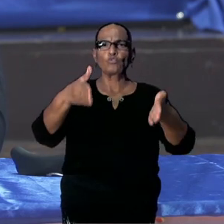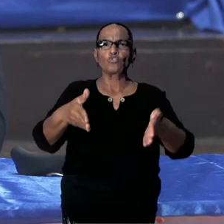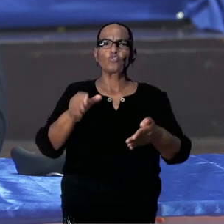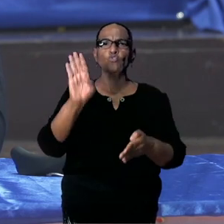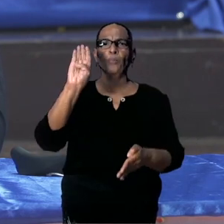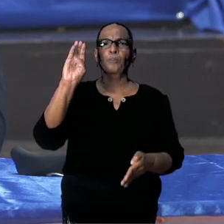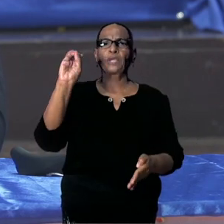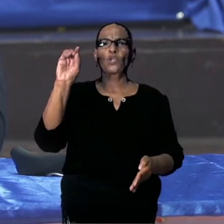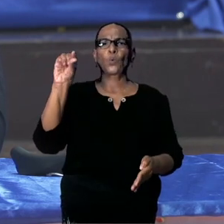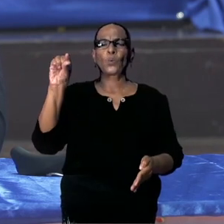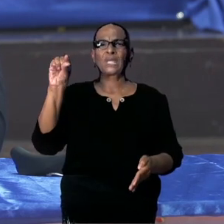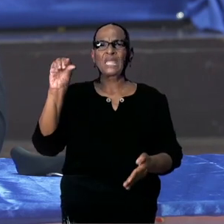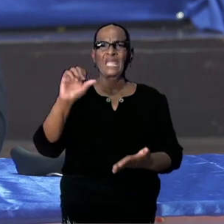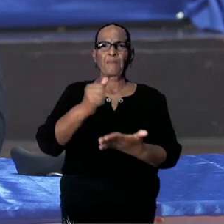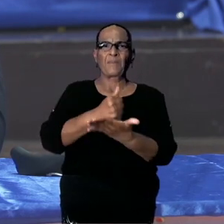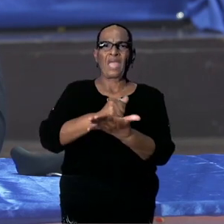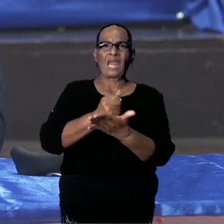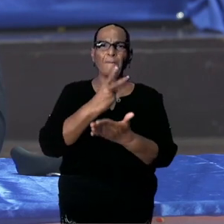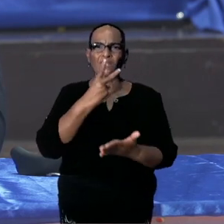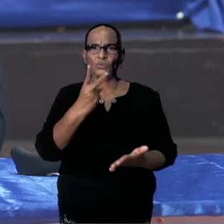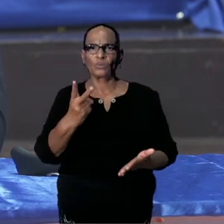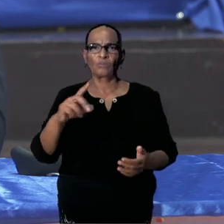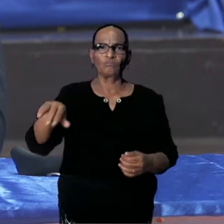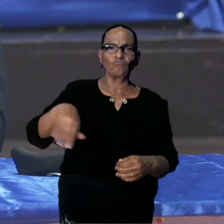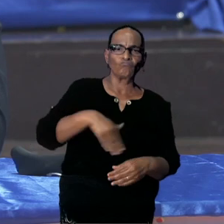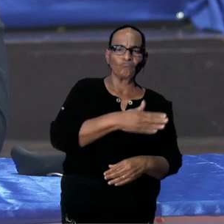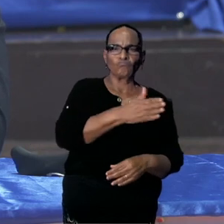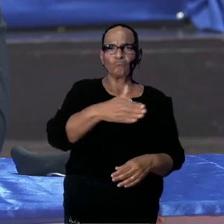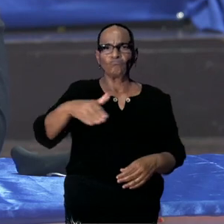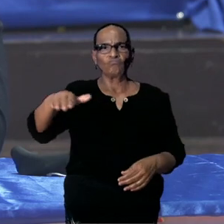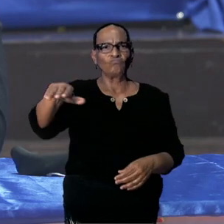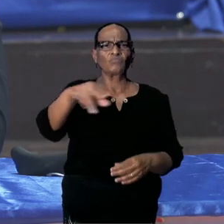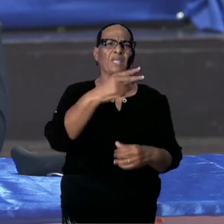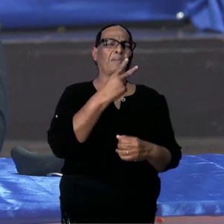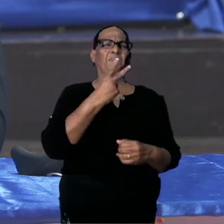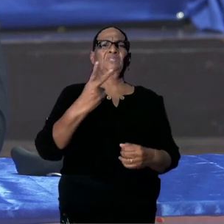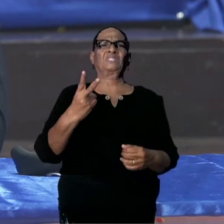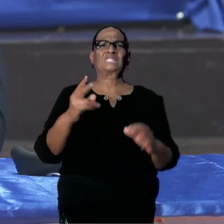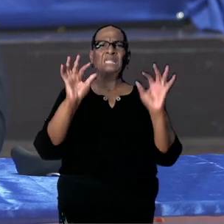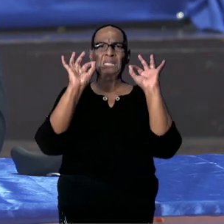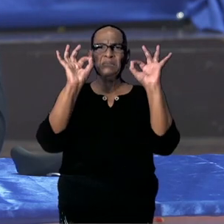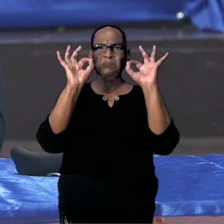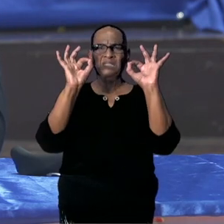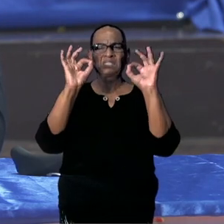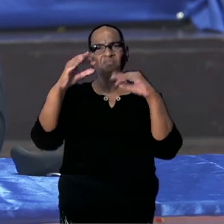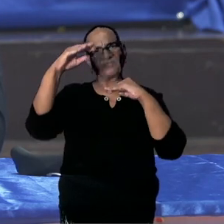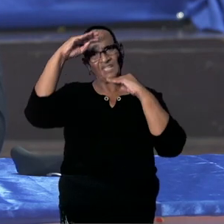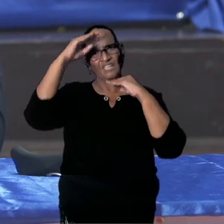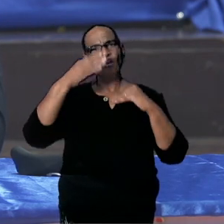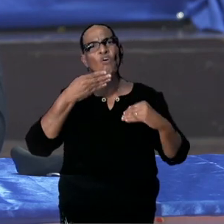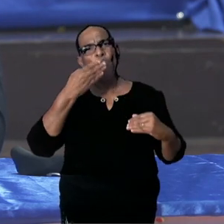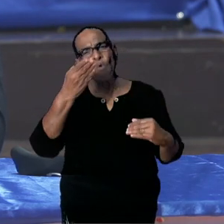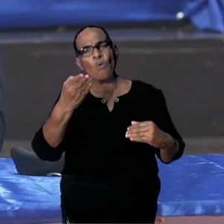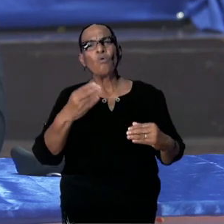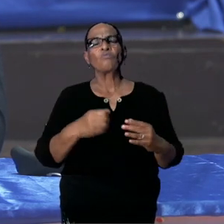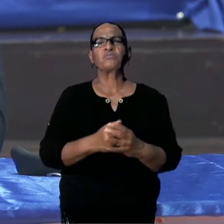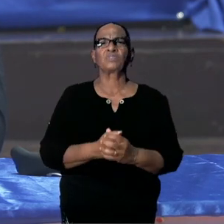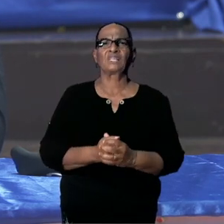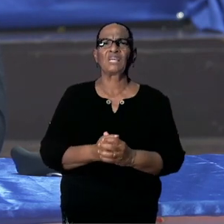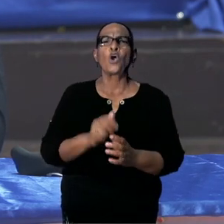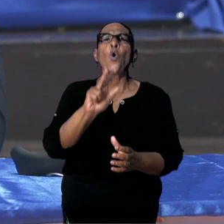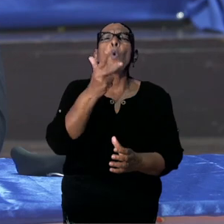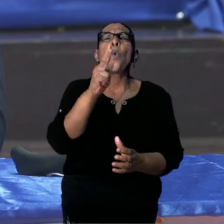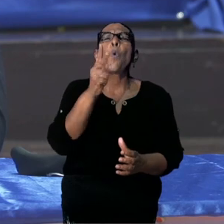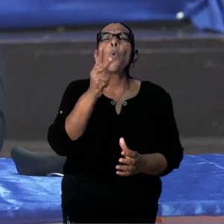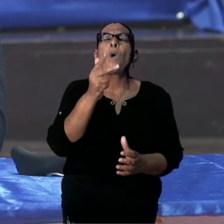Centraal Laboratorium. We hebben daar rondgelopen en ik heb een specifieke vraag gesteld aan het hoofd. Bij de afdeling chemie. Ik zeg